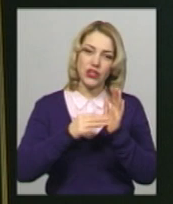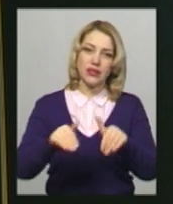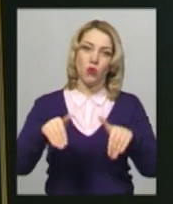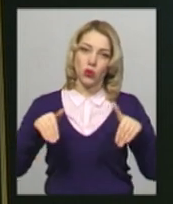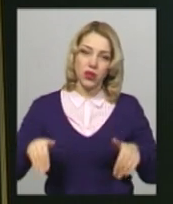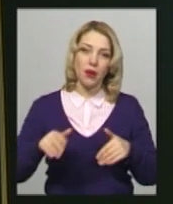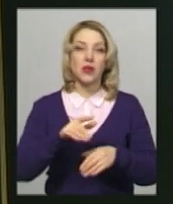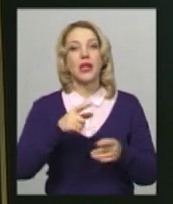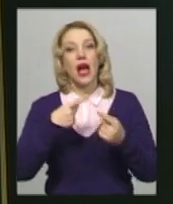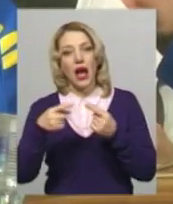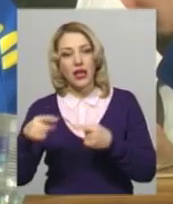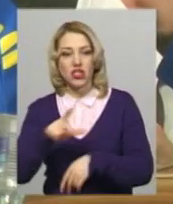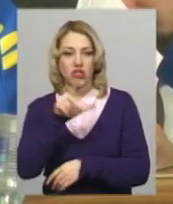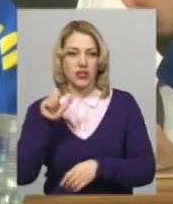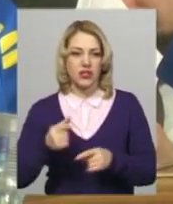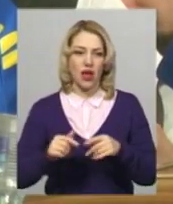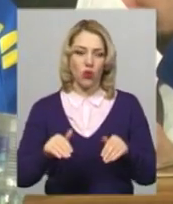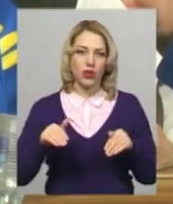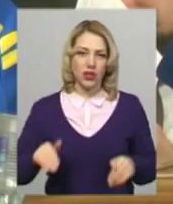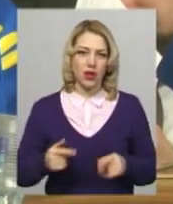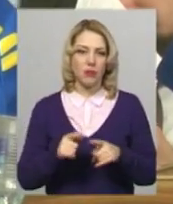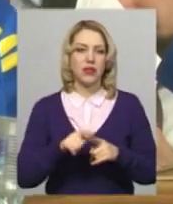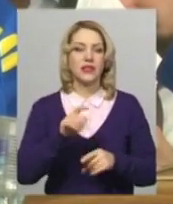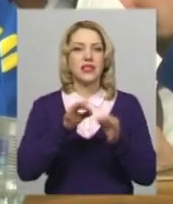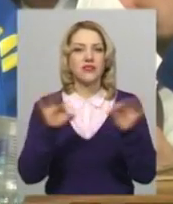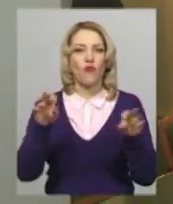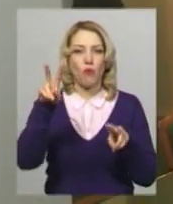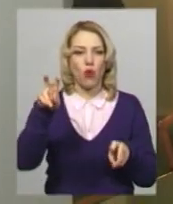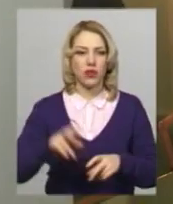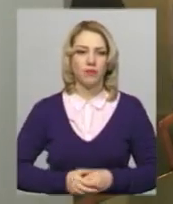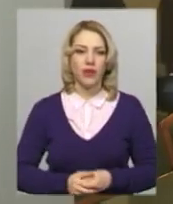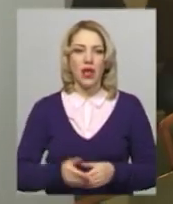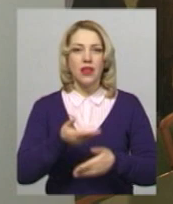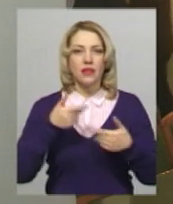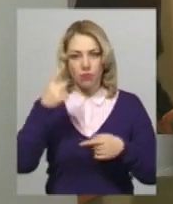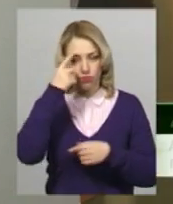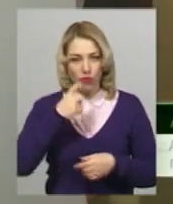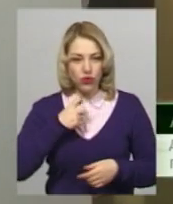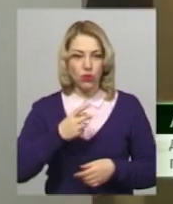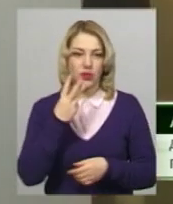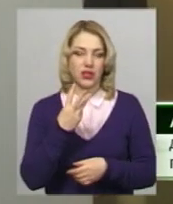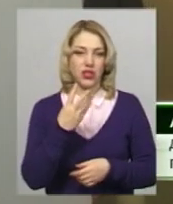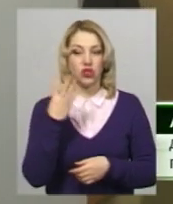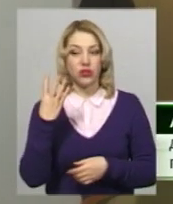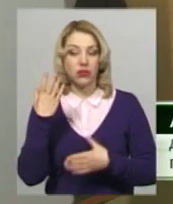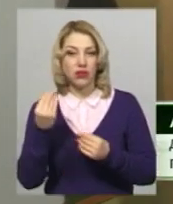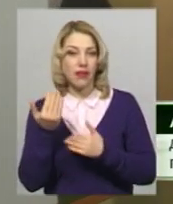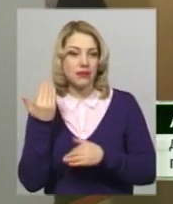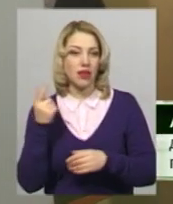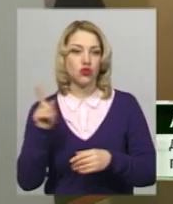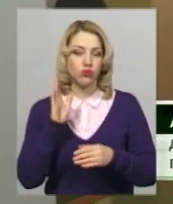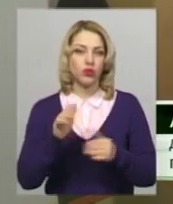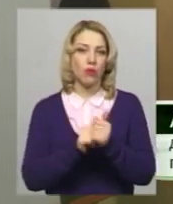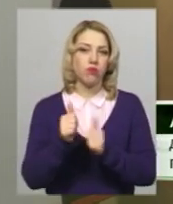решта – за. Утрималися вісім депутатів обласної фракції політичної сили «Свобода». Нам повідомили 3-4 дні назад, що має відбутися